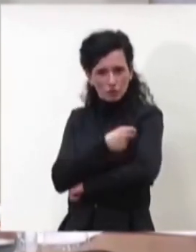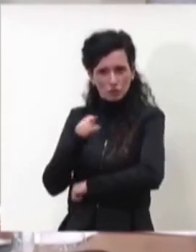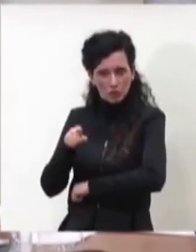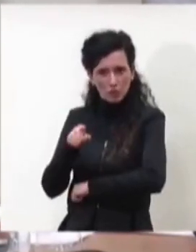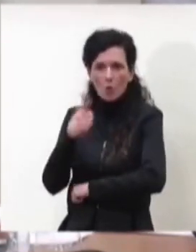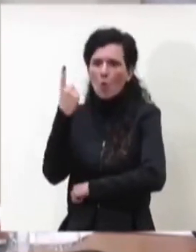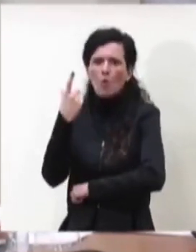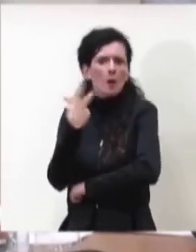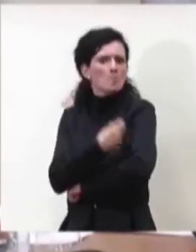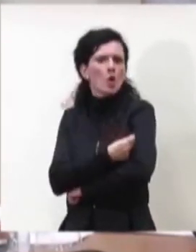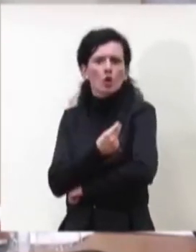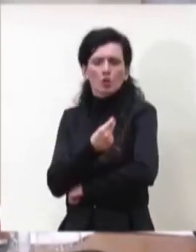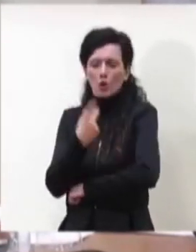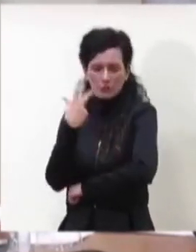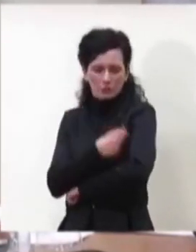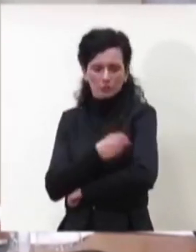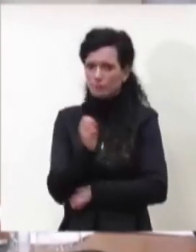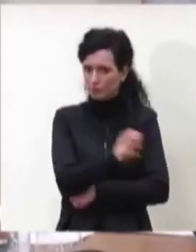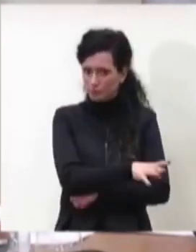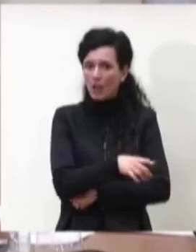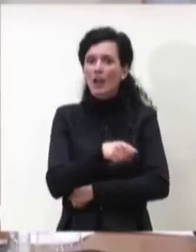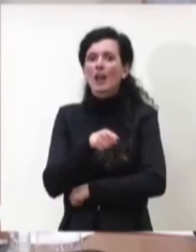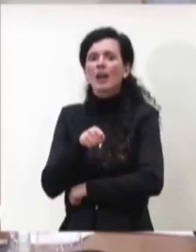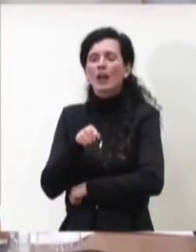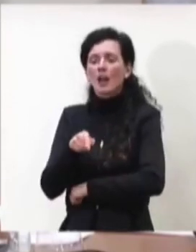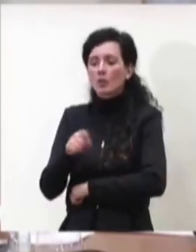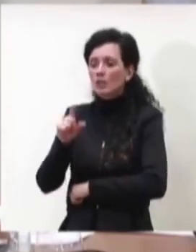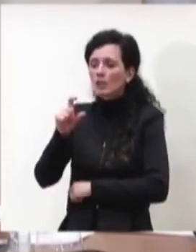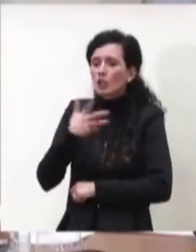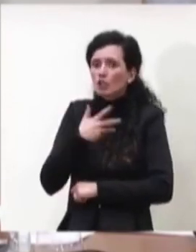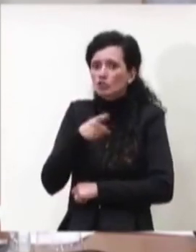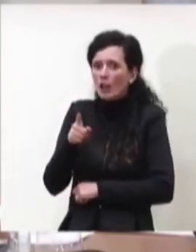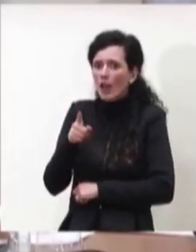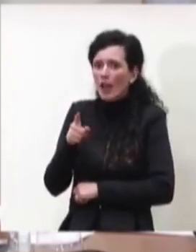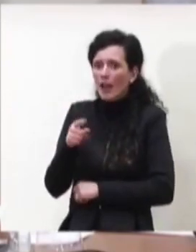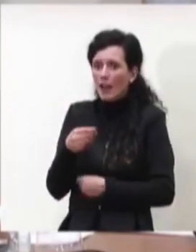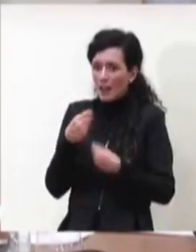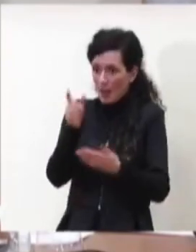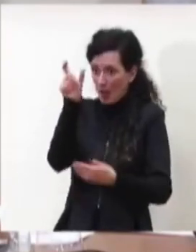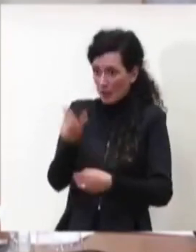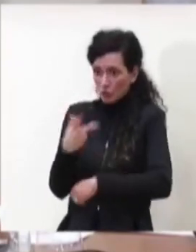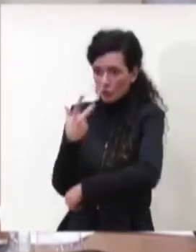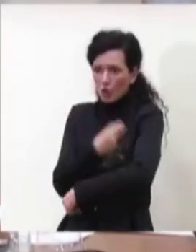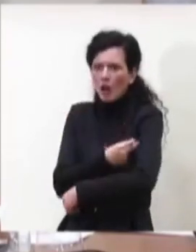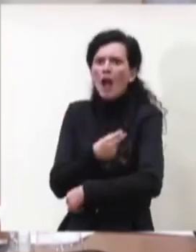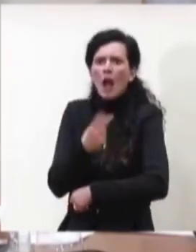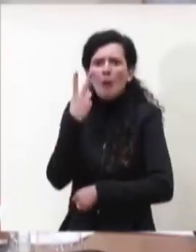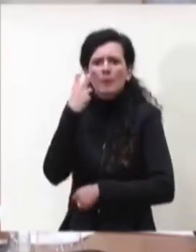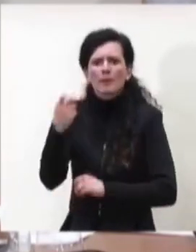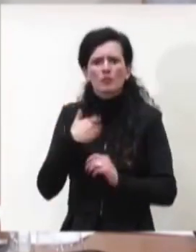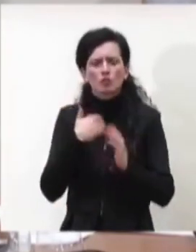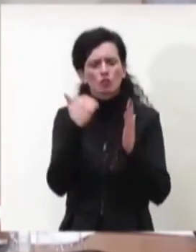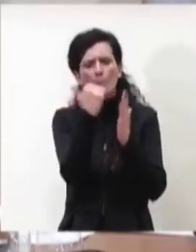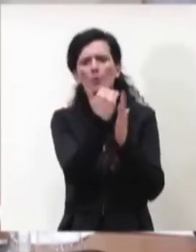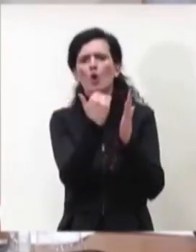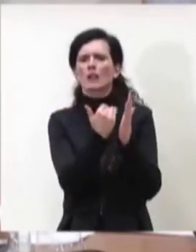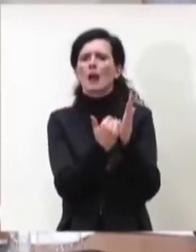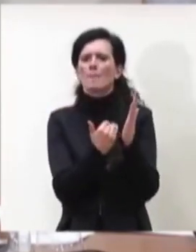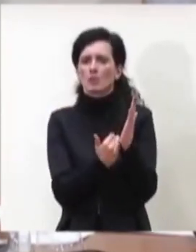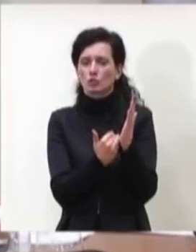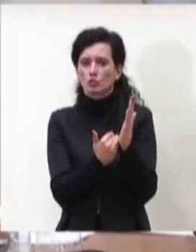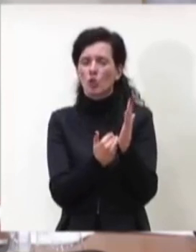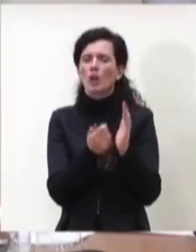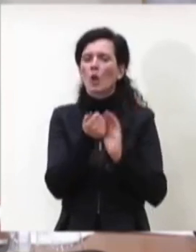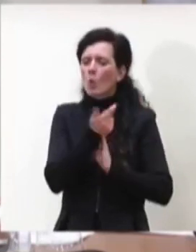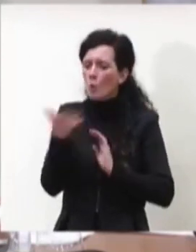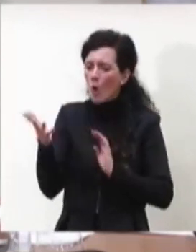implicano la necessità di programmazione cioè voi dovete sapere quante dosi avete